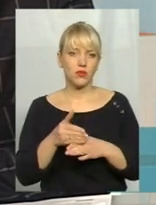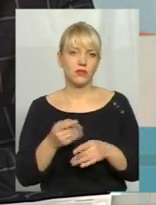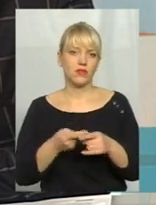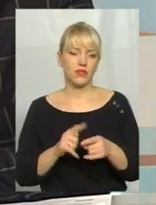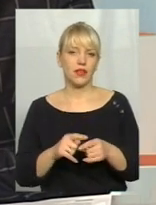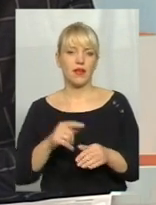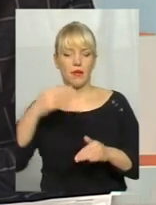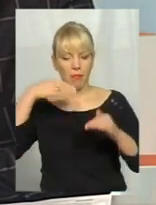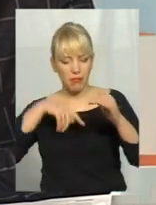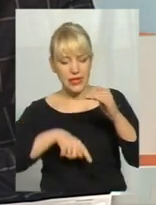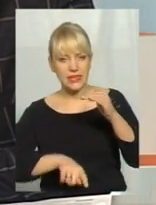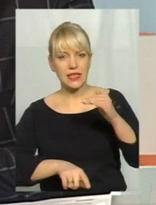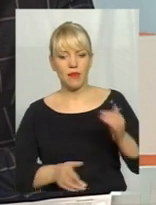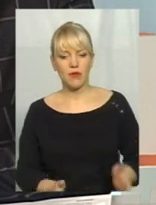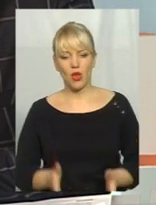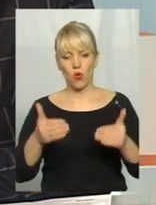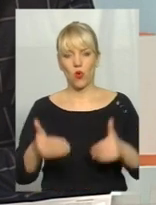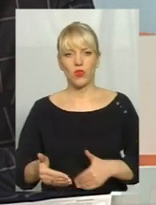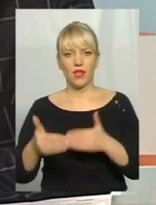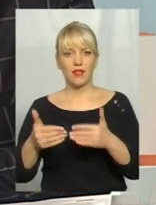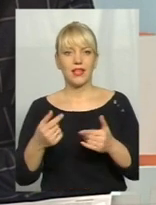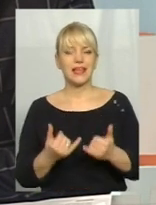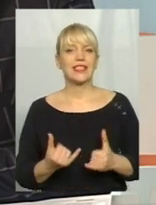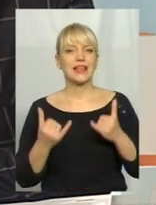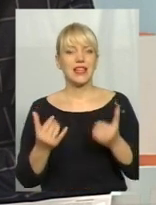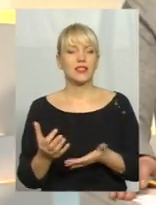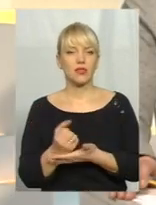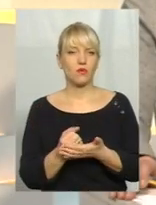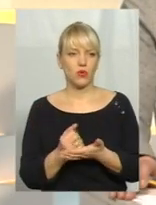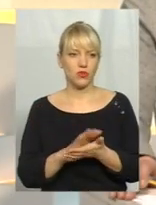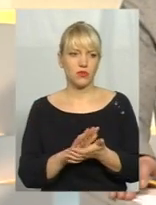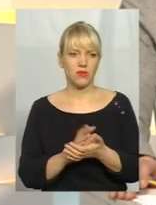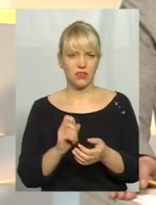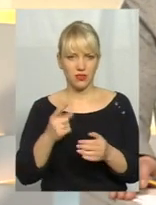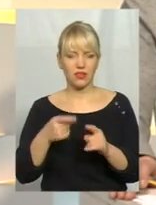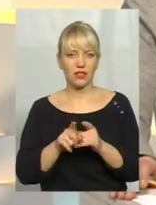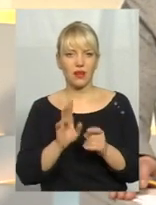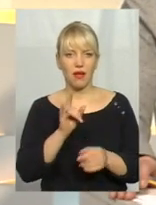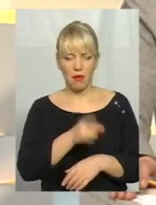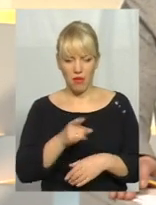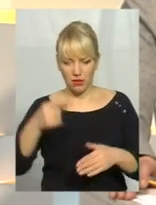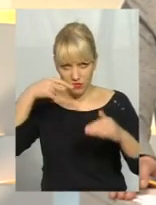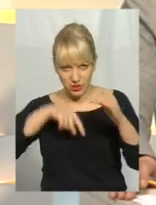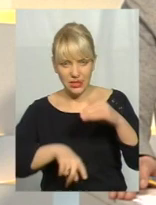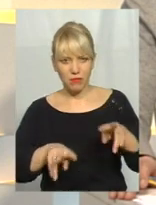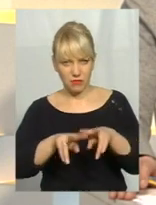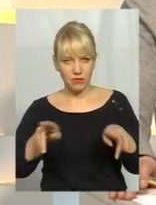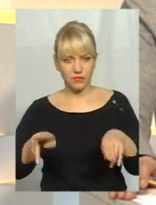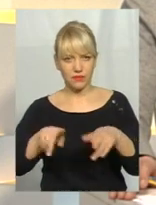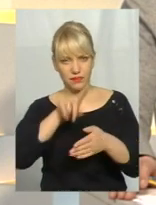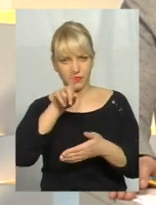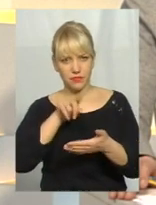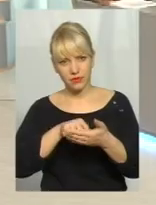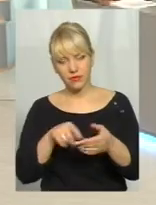контейнери для збору сміття. Це як підземні паркінги? Наш зразок